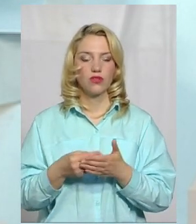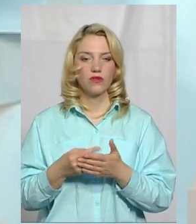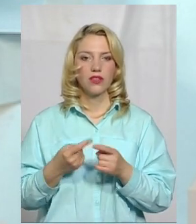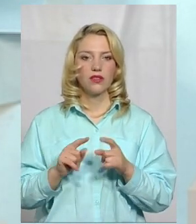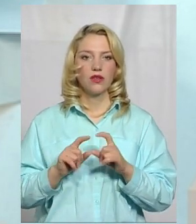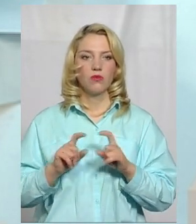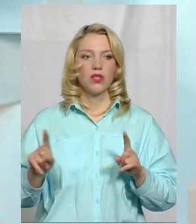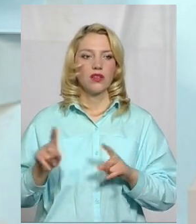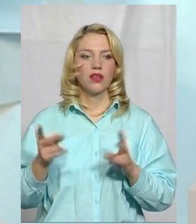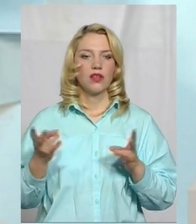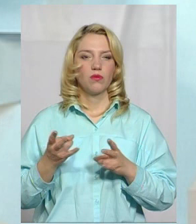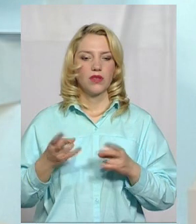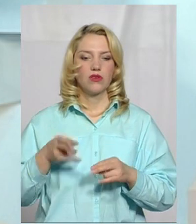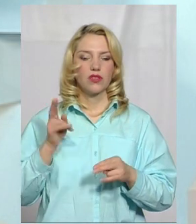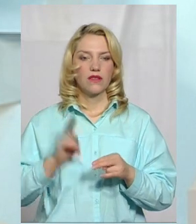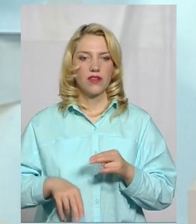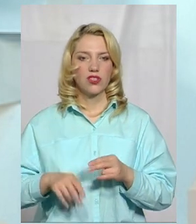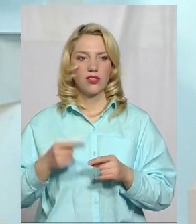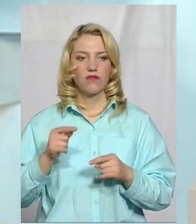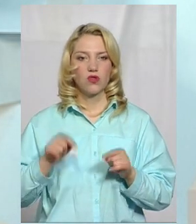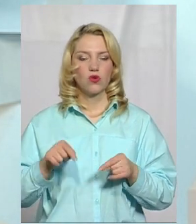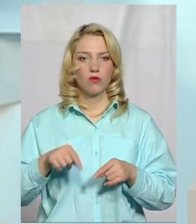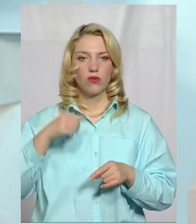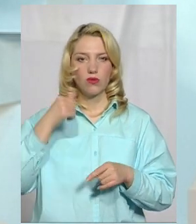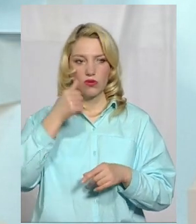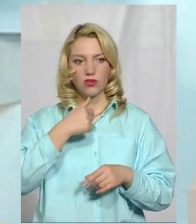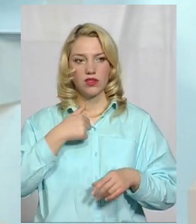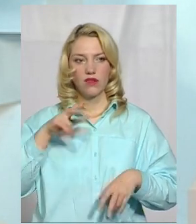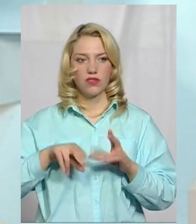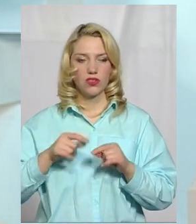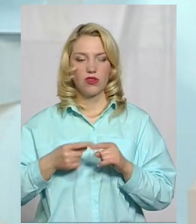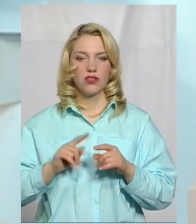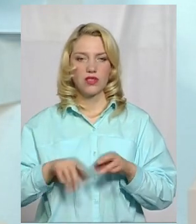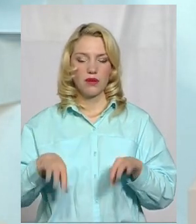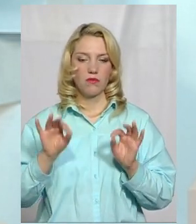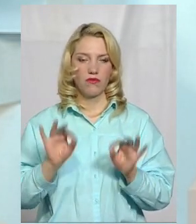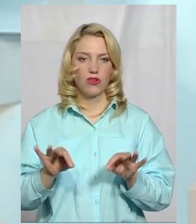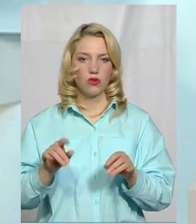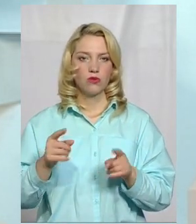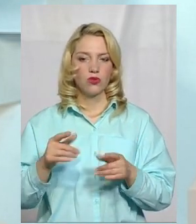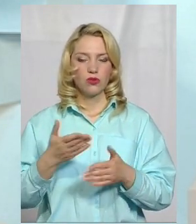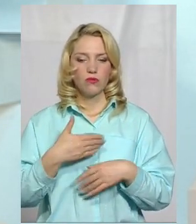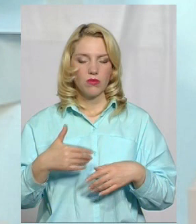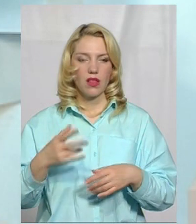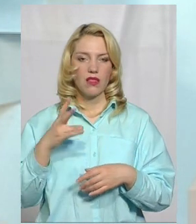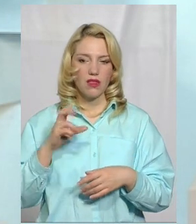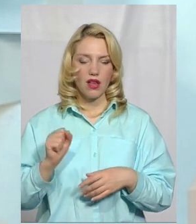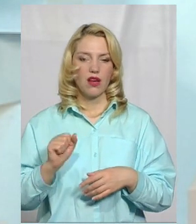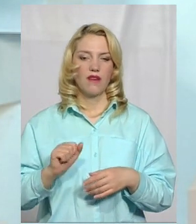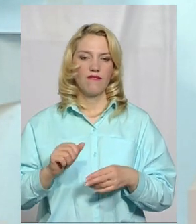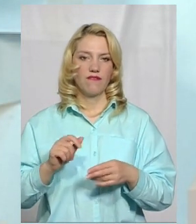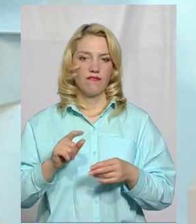об'єкти, які необхідно завершити в цьому році. І я вважаю, що це абсолютно вірно, тому що вони вже на фінішній прямій.